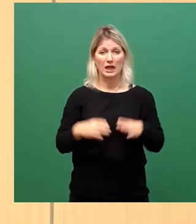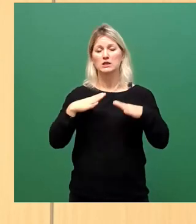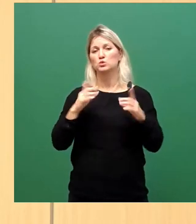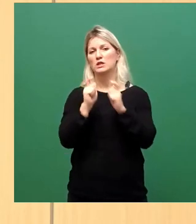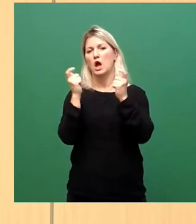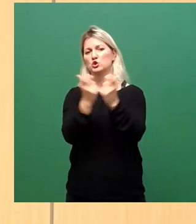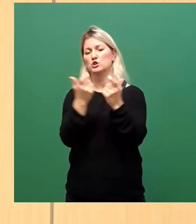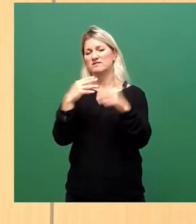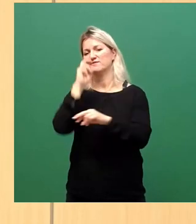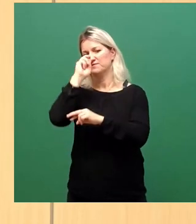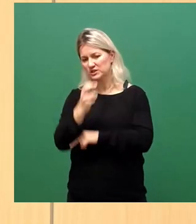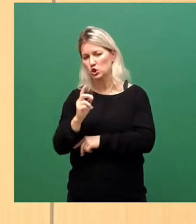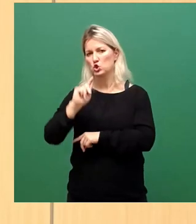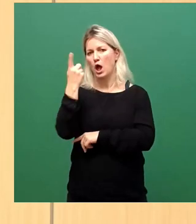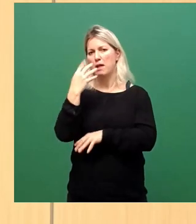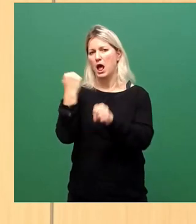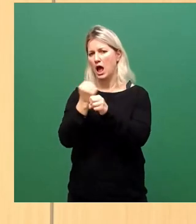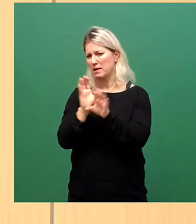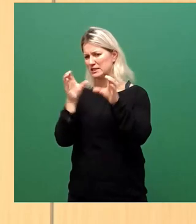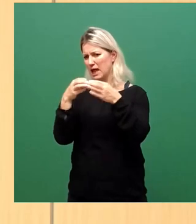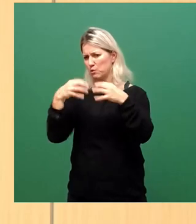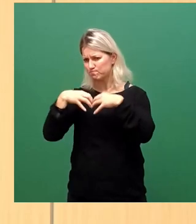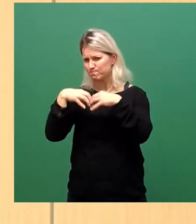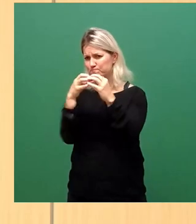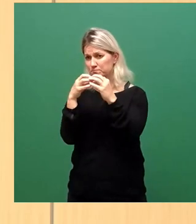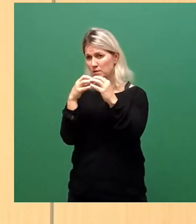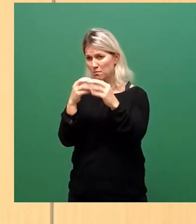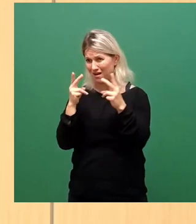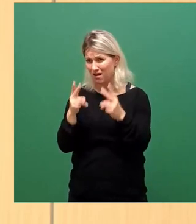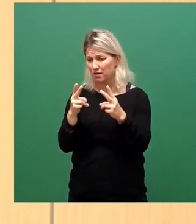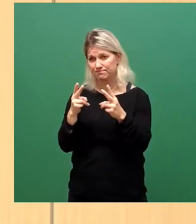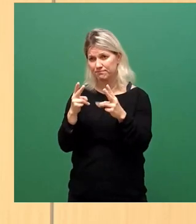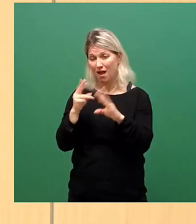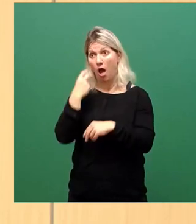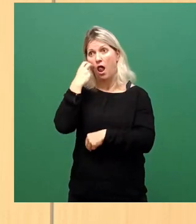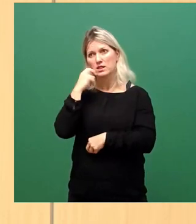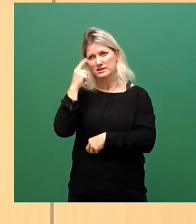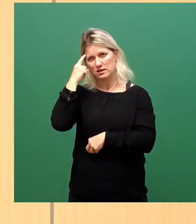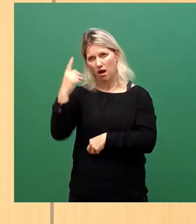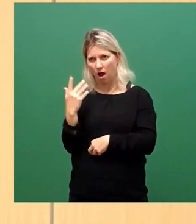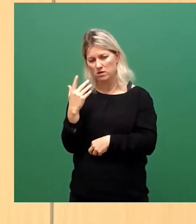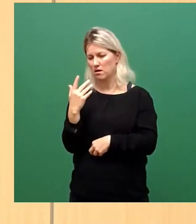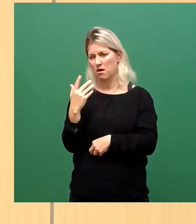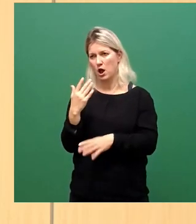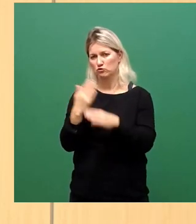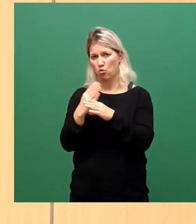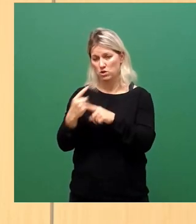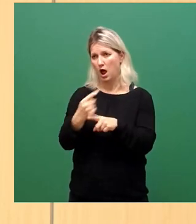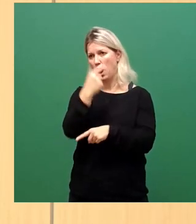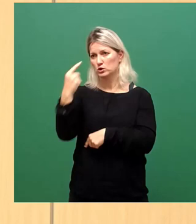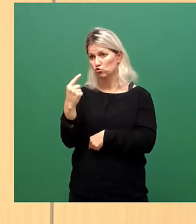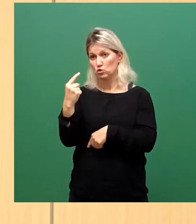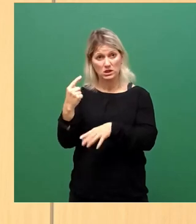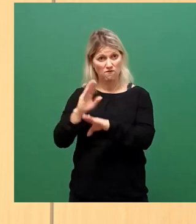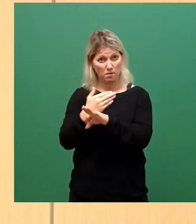ein solches Arbeitsgremium auf den Weg zu bringen. Ganz ehrlich, der Ältestenrat, wo alle spätestens nach einer Stunde in den nächsten Ausschuss müssen, der ist es